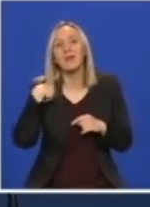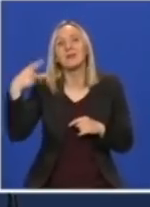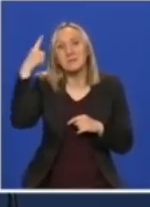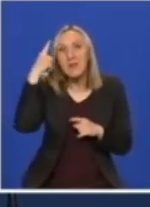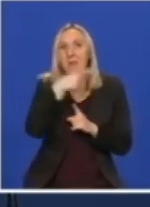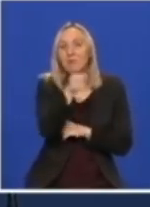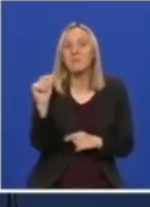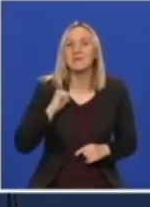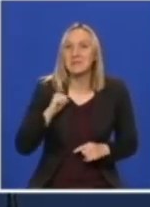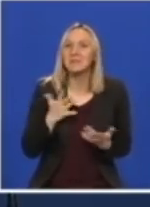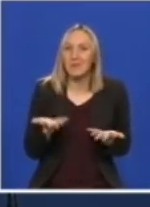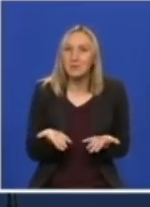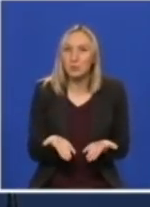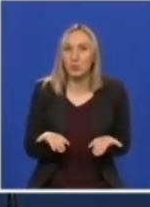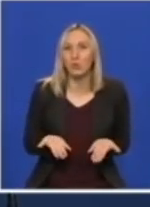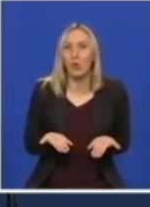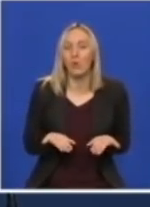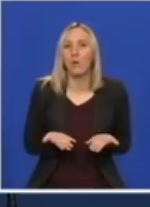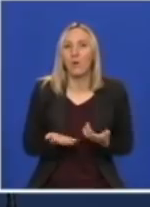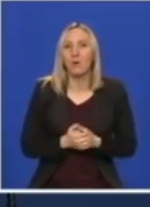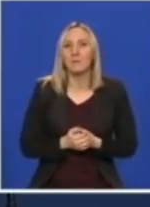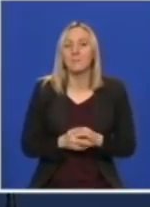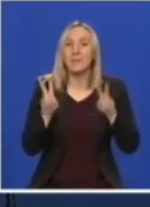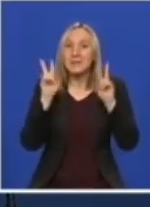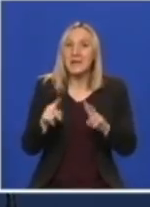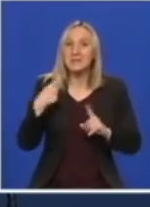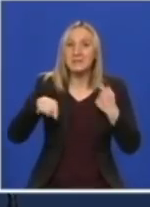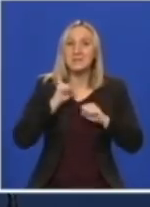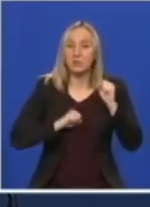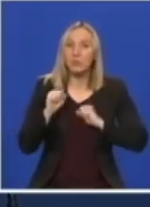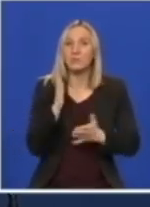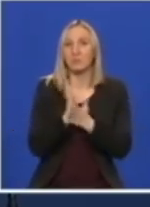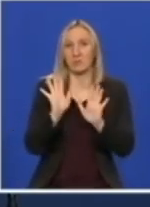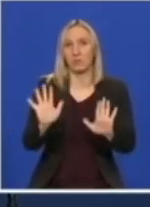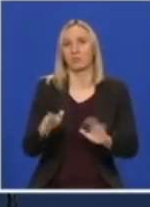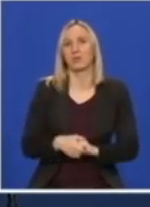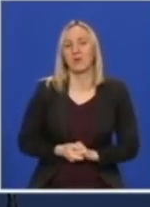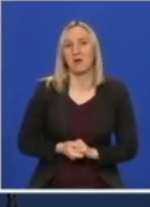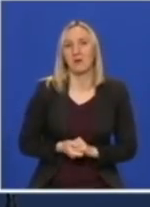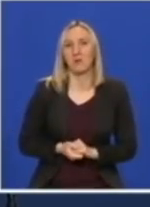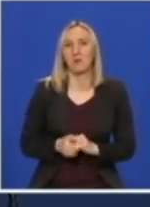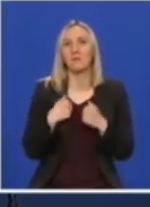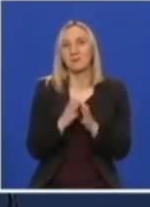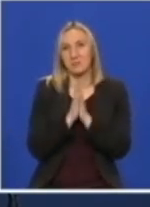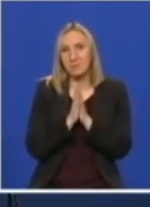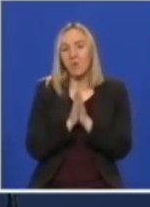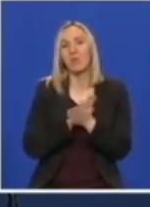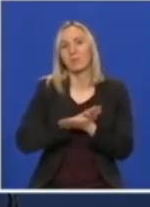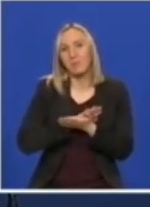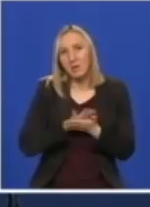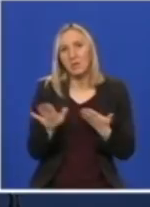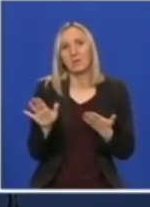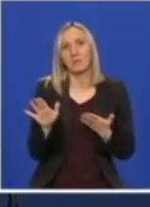interesuje. I zaista se trudimo da to bude tako. Tako da bi vas zamola da pustite